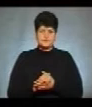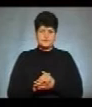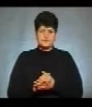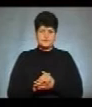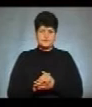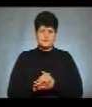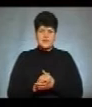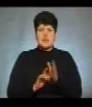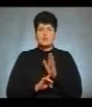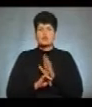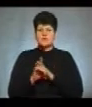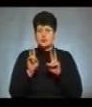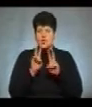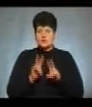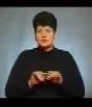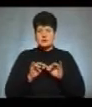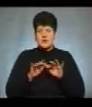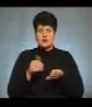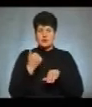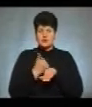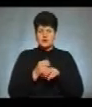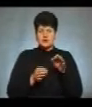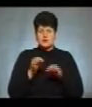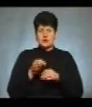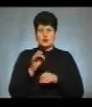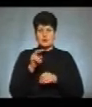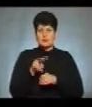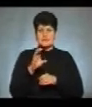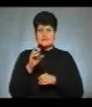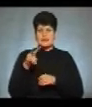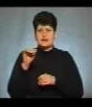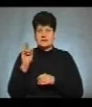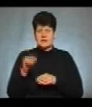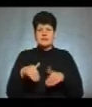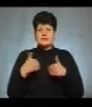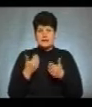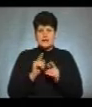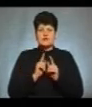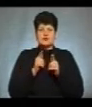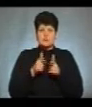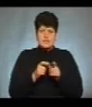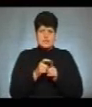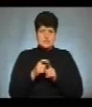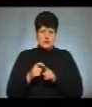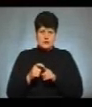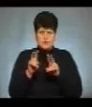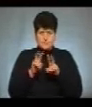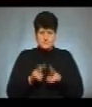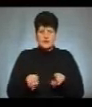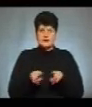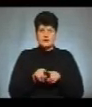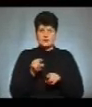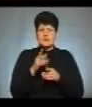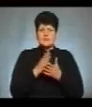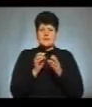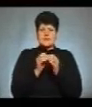На початку розгляду справи головуючий суддя Любомира Сливка надала вступне слово учасникам судового розгляду. У залі також присутні